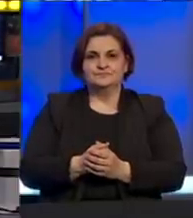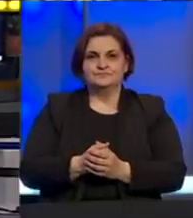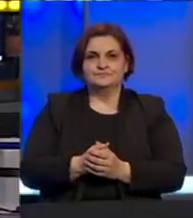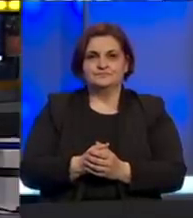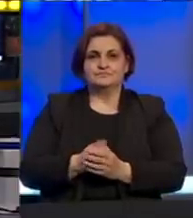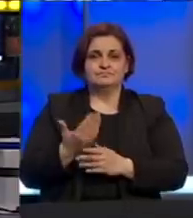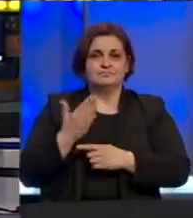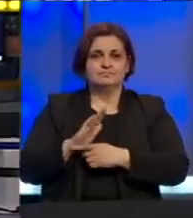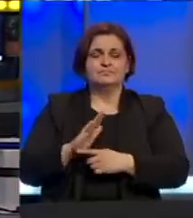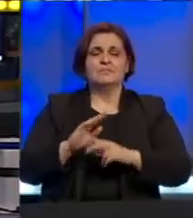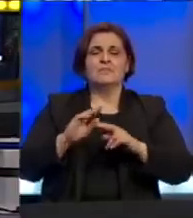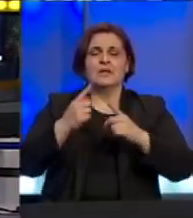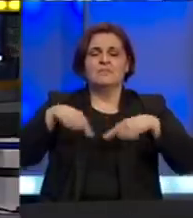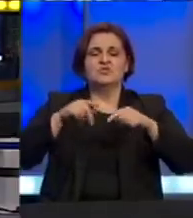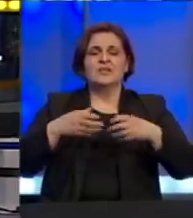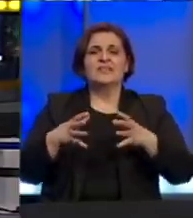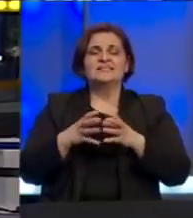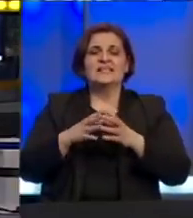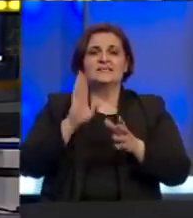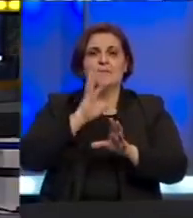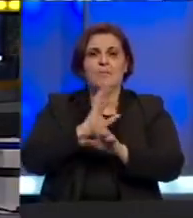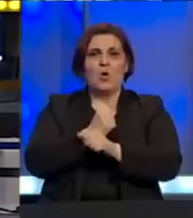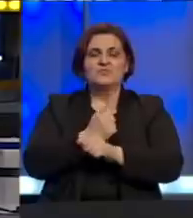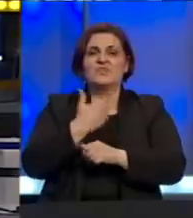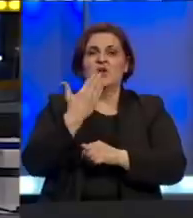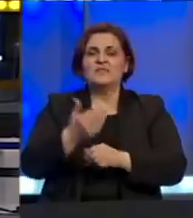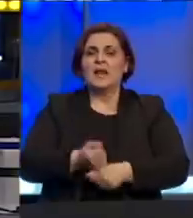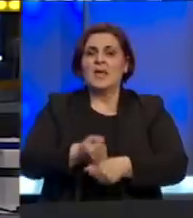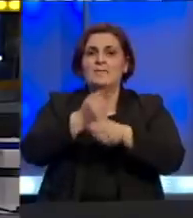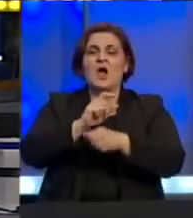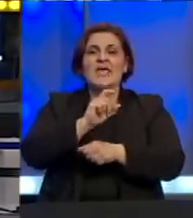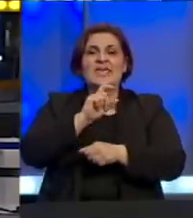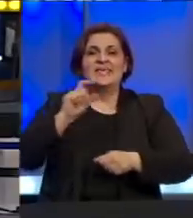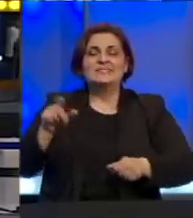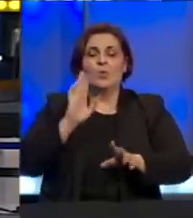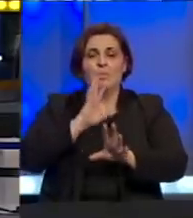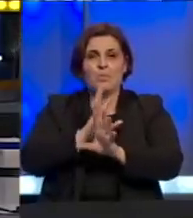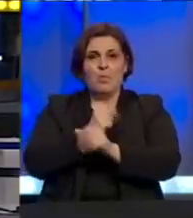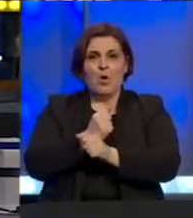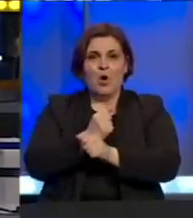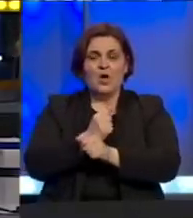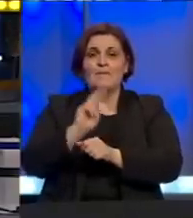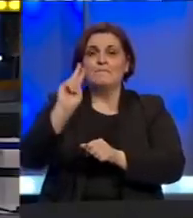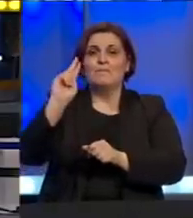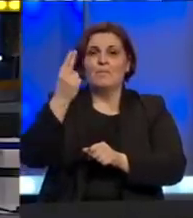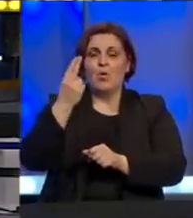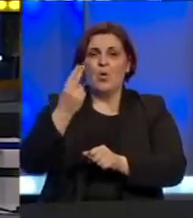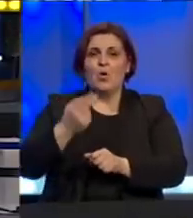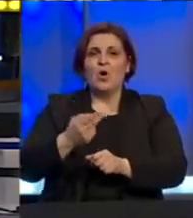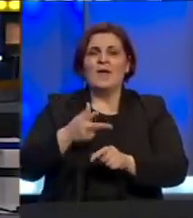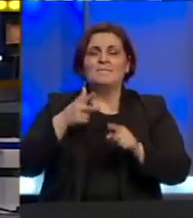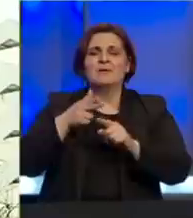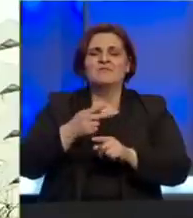Predstavnici međunarodne zajednice u Bosni i Hercegovini dali su potporu institucijama u BiH i pozvali ih da prevenciju